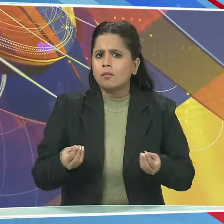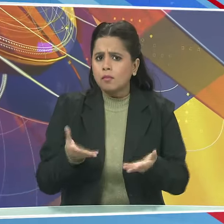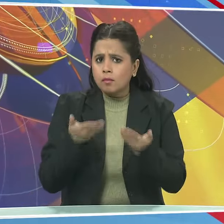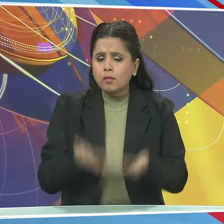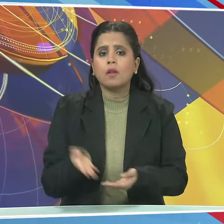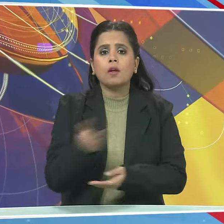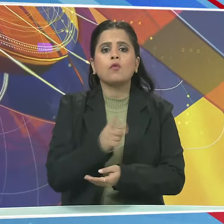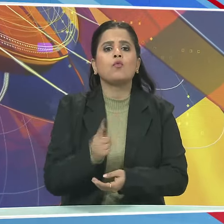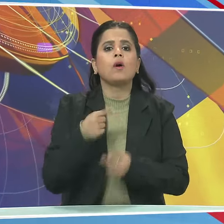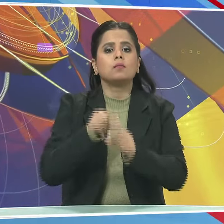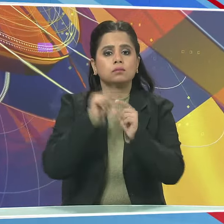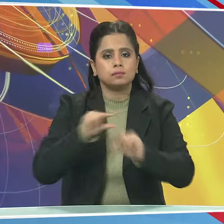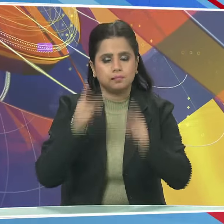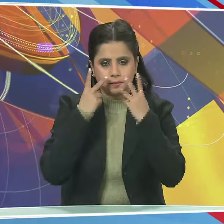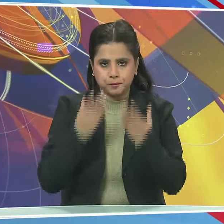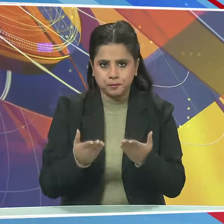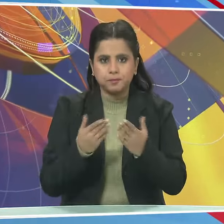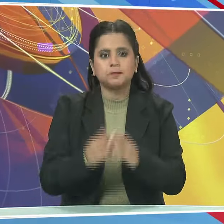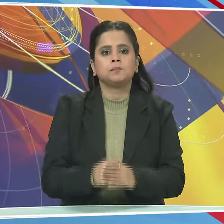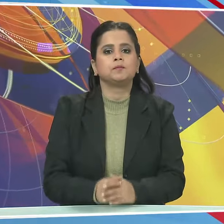करेंगे सबसे पहले हेडलाइन्स के साथ